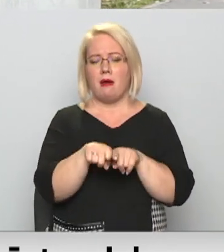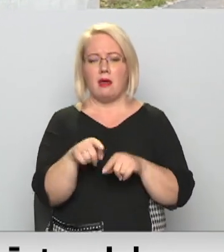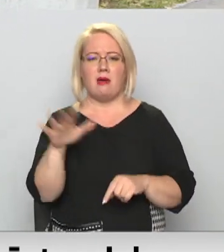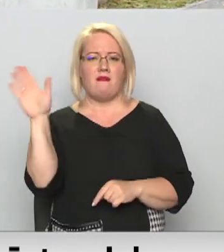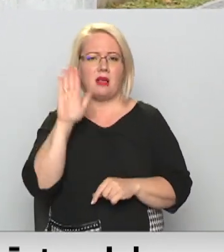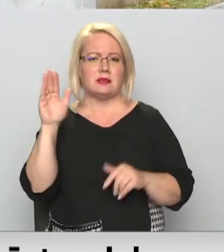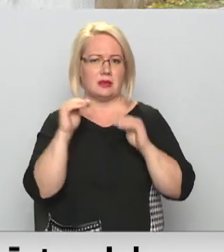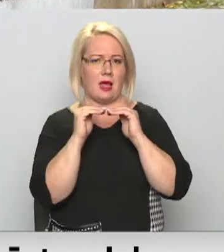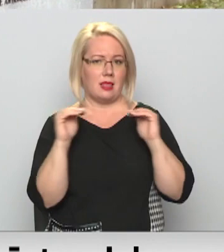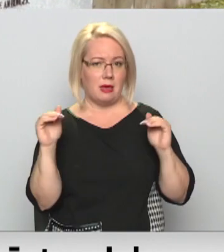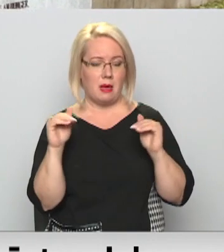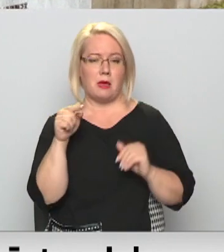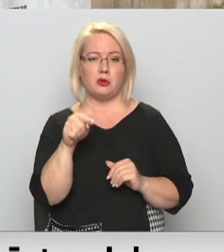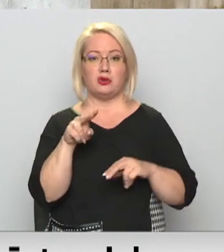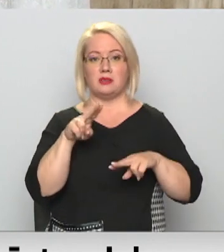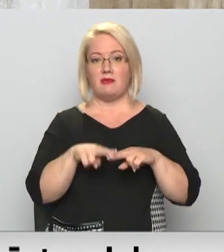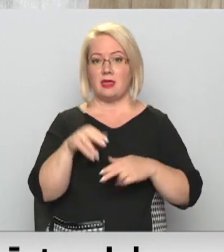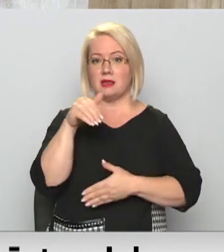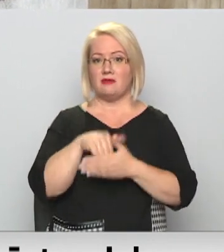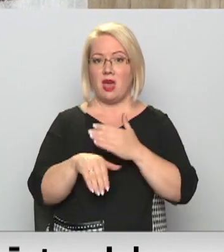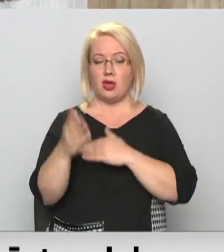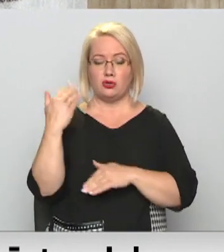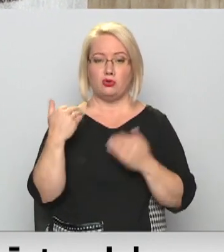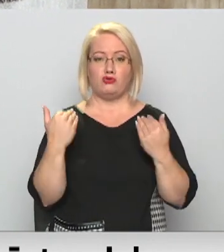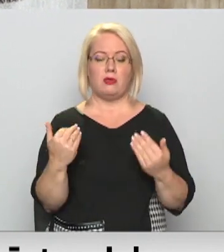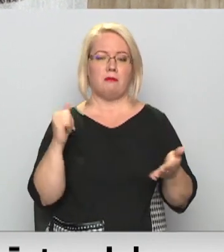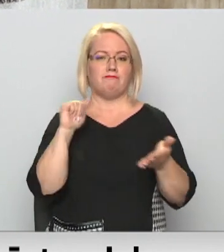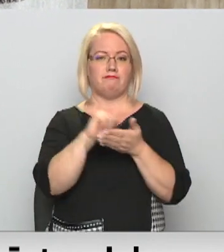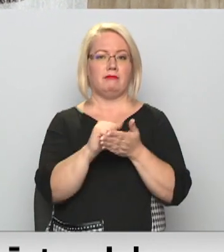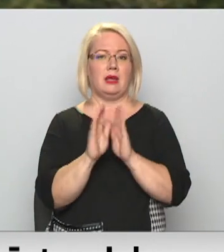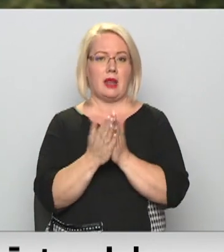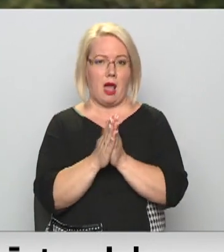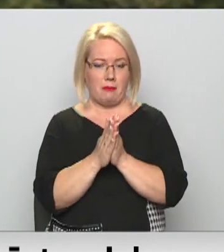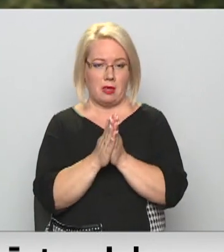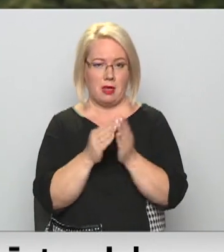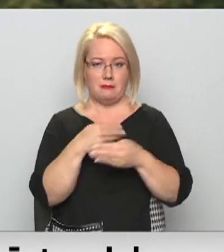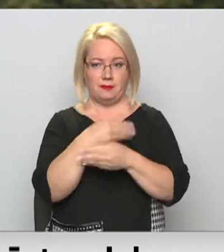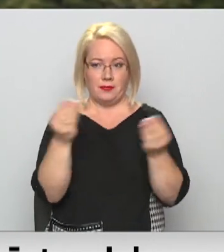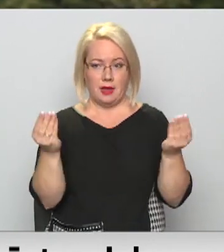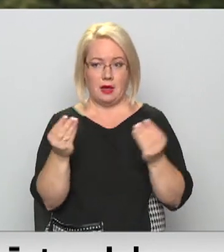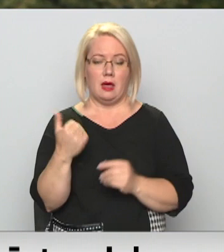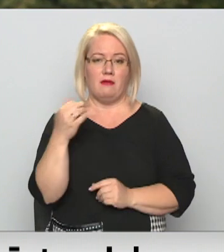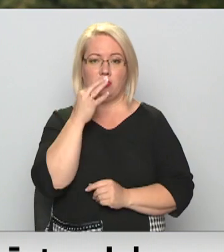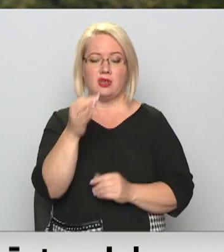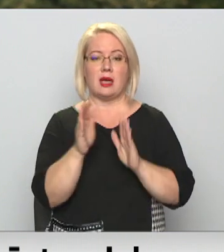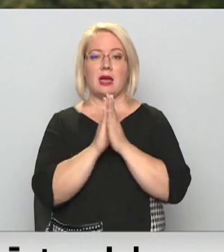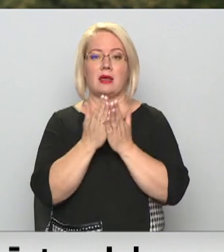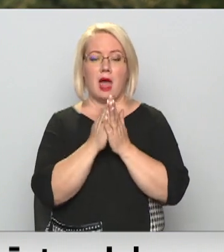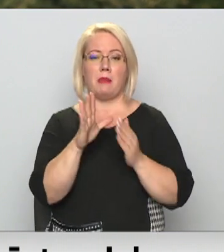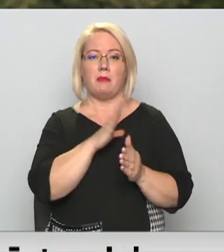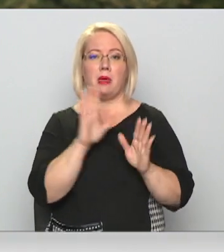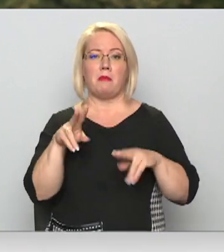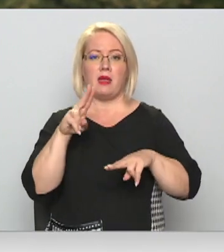valstiskā līmenī. Par šīs vietas vēsturi šovasarī izdota grāmata. Grāmata bija par vietu, kur mēs tagad